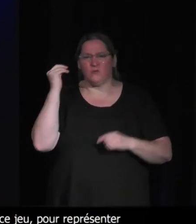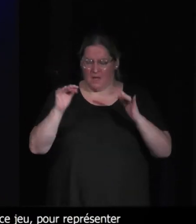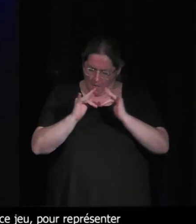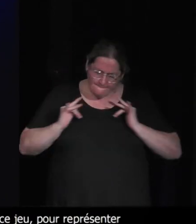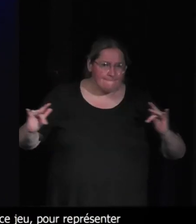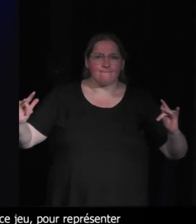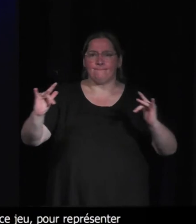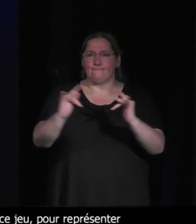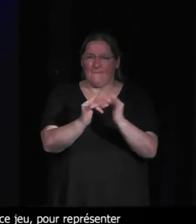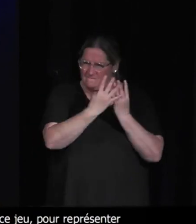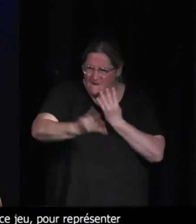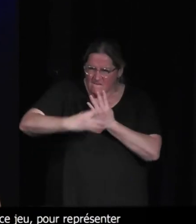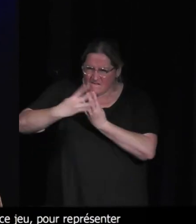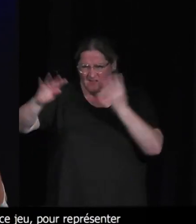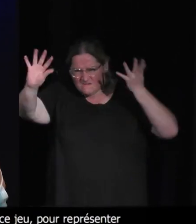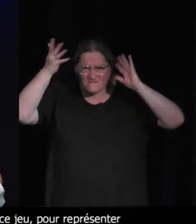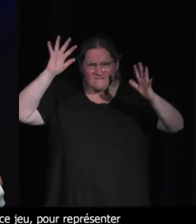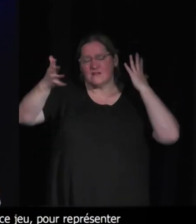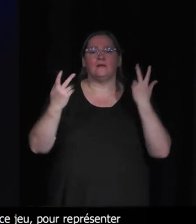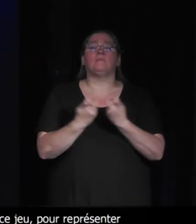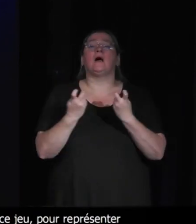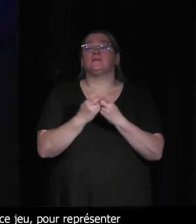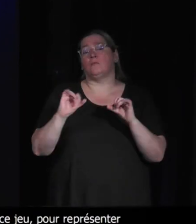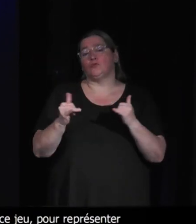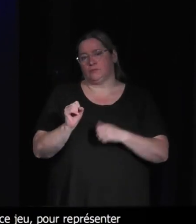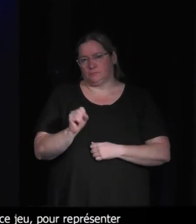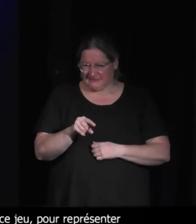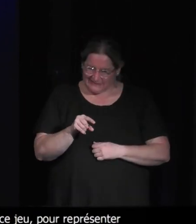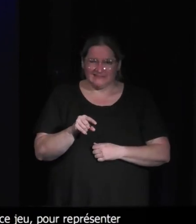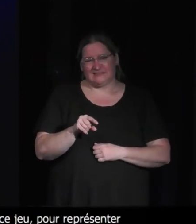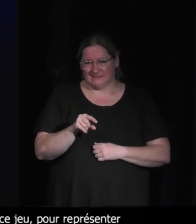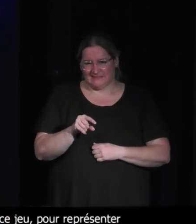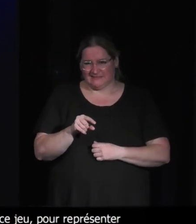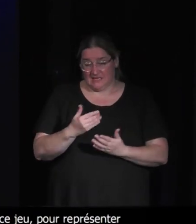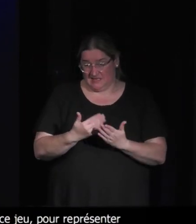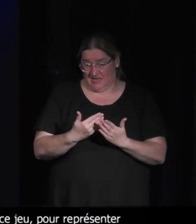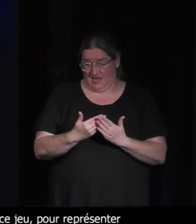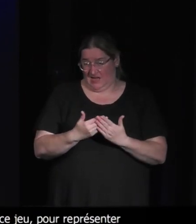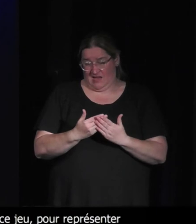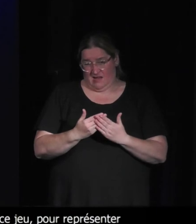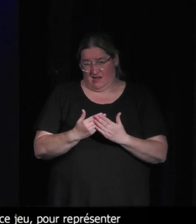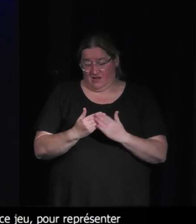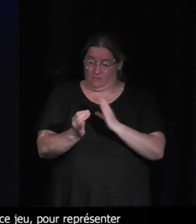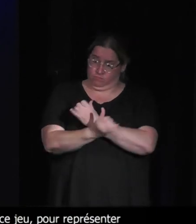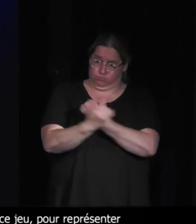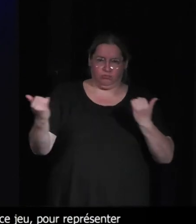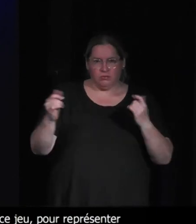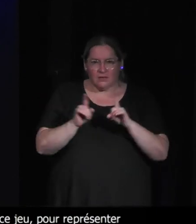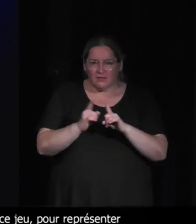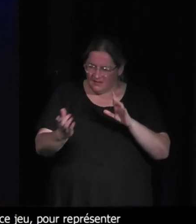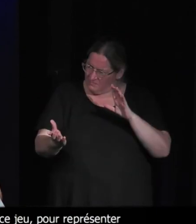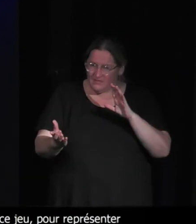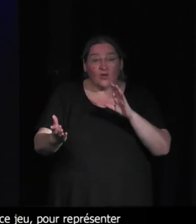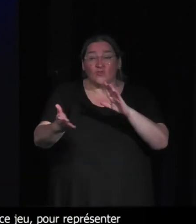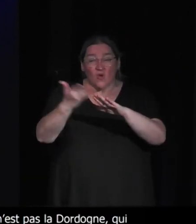que la nature dans Red Dead Redemption 2, par rapport à nature et jeux vidéo, c'est le maximum possible du paradoxe. C'est la wilderness à la